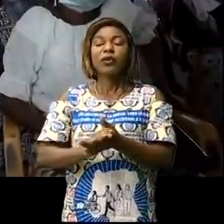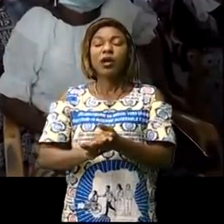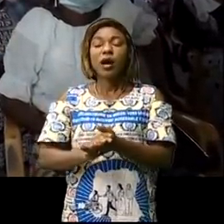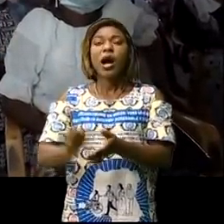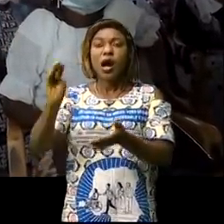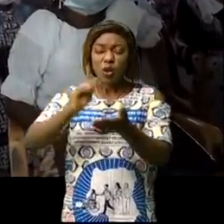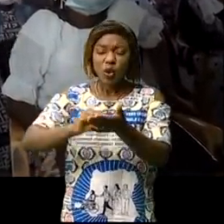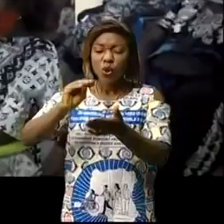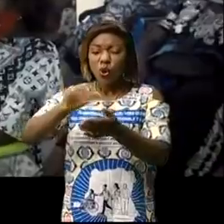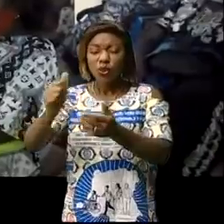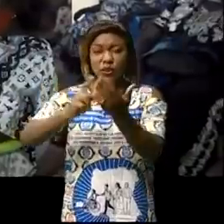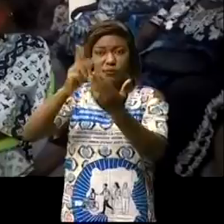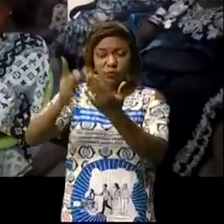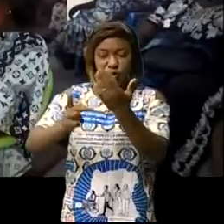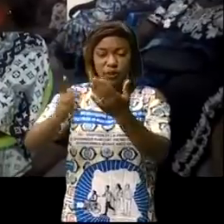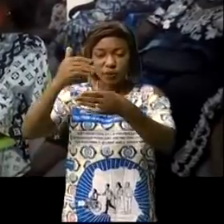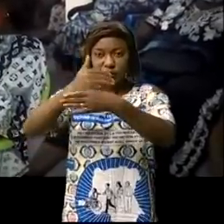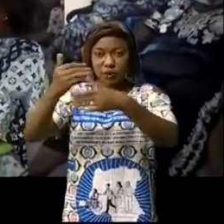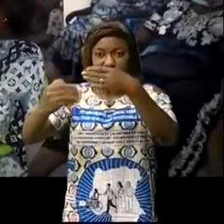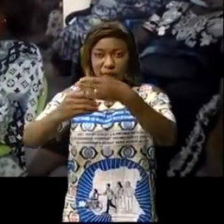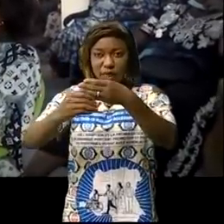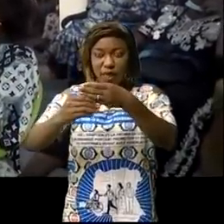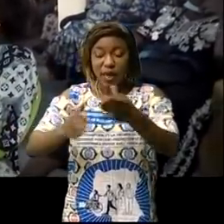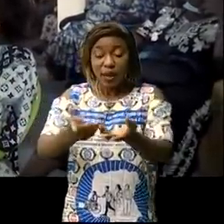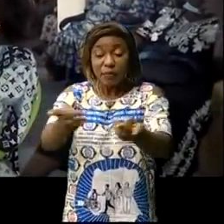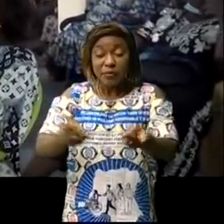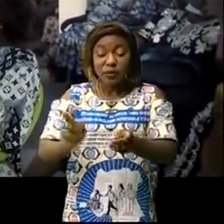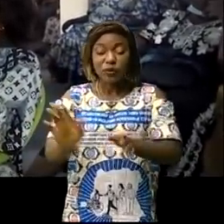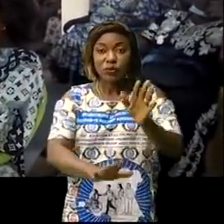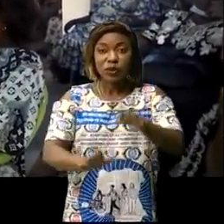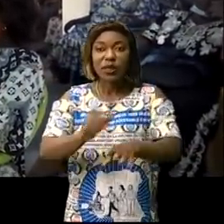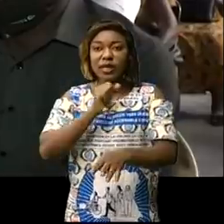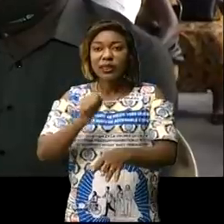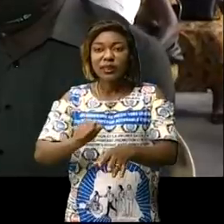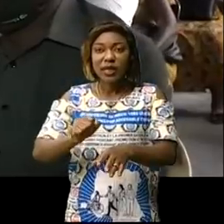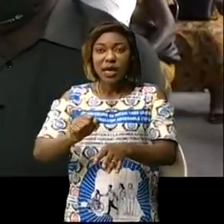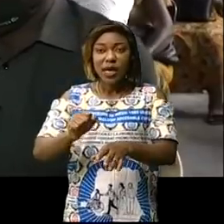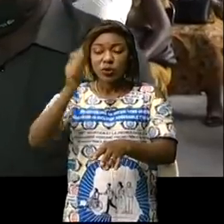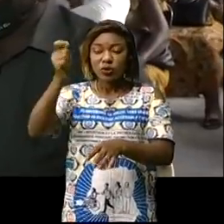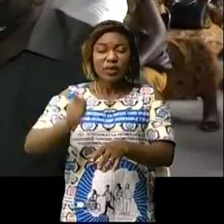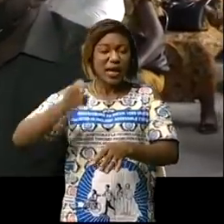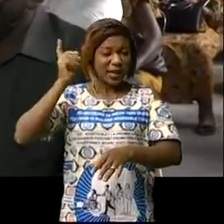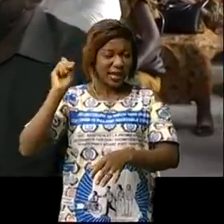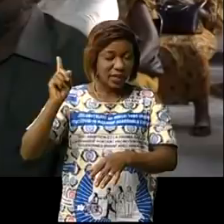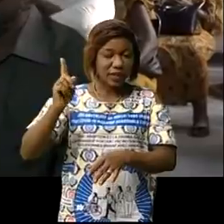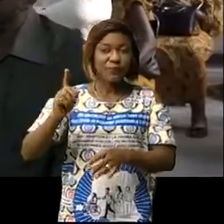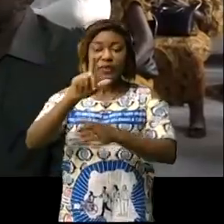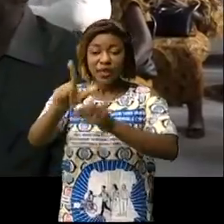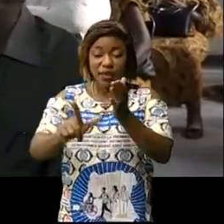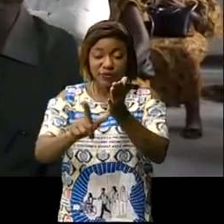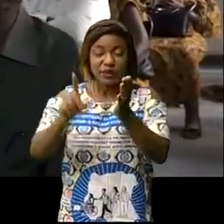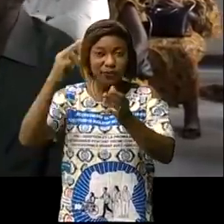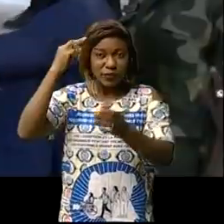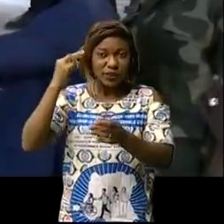matérialiser c'est la construction d'un cimetière des anciens combattants avec un service funéraire complet la vice-ministre de la